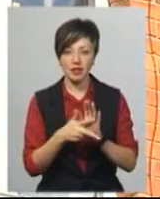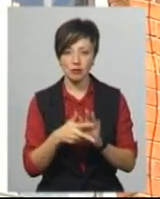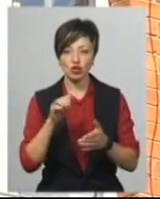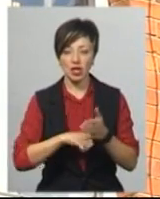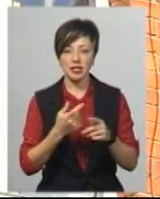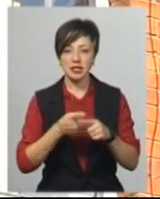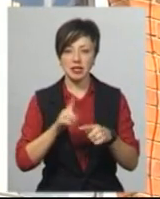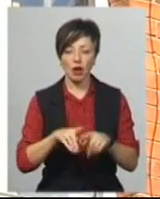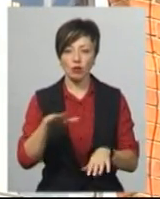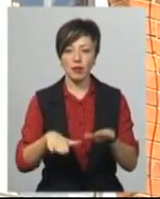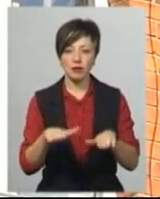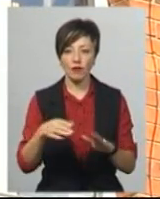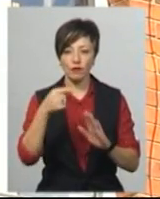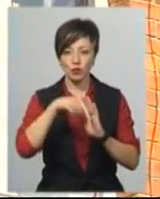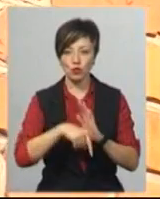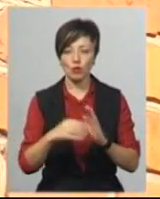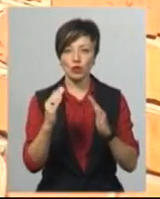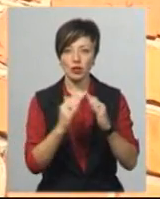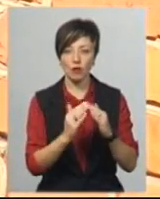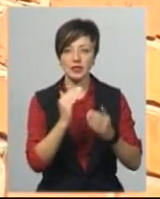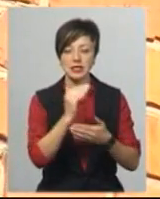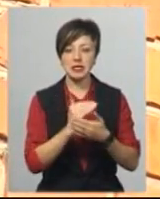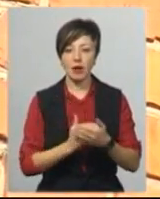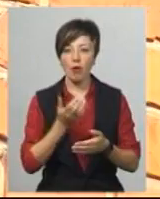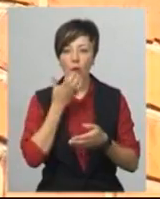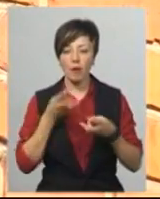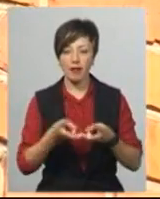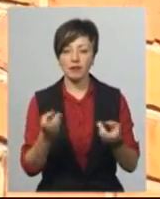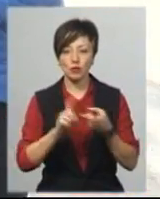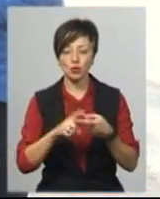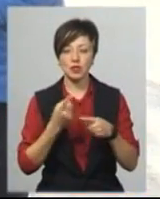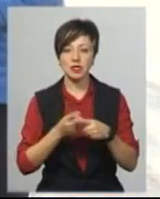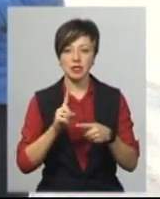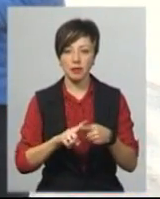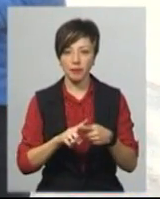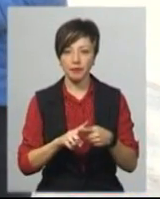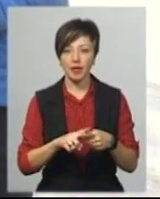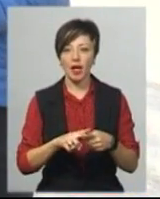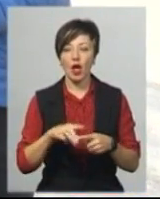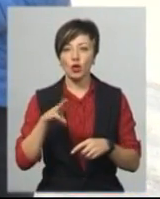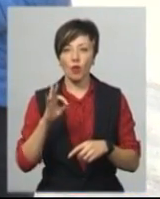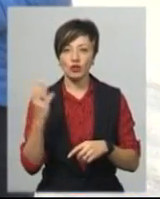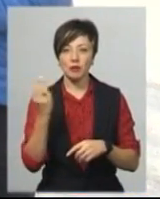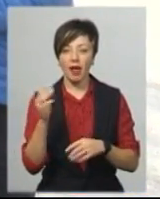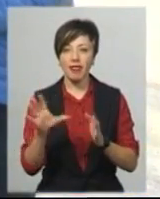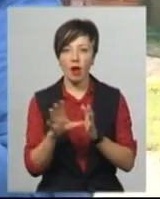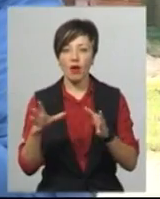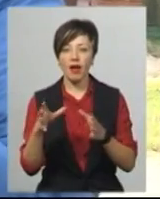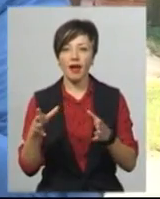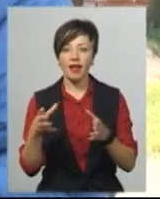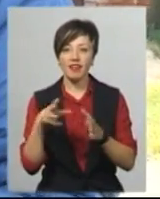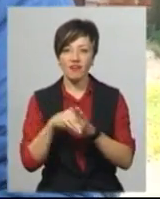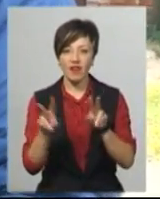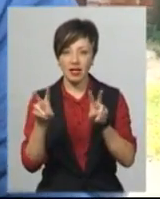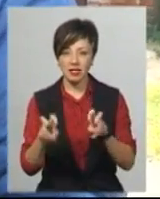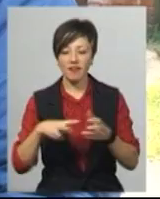Через це – розбалансування внутрішньобудинкової системи опалення. У зв'язку з цим, йдеться у повідомленні, ТОВ «Шепетівка Енергоінвест» має можливість від